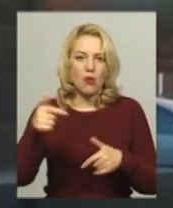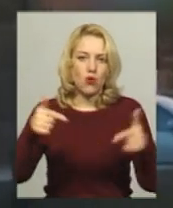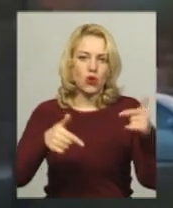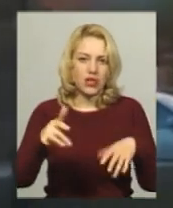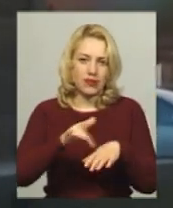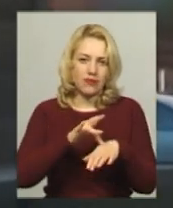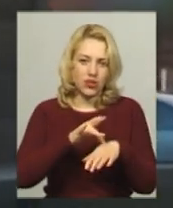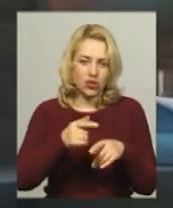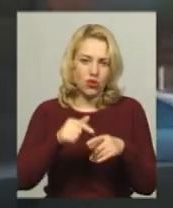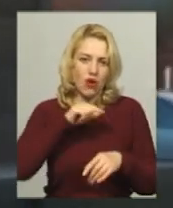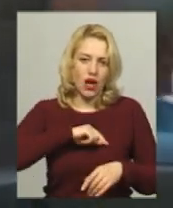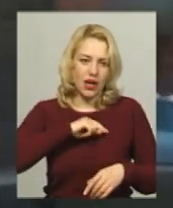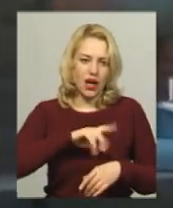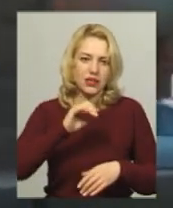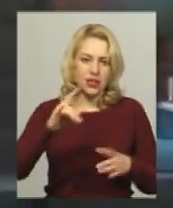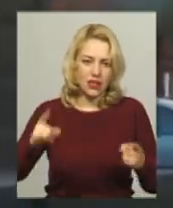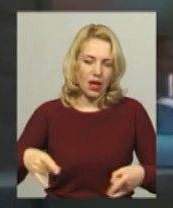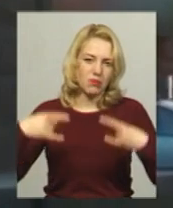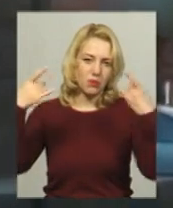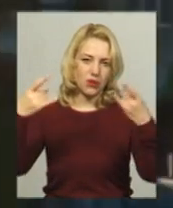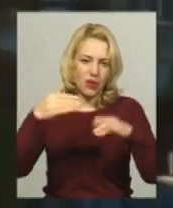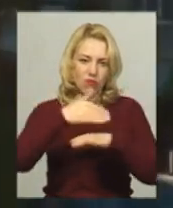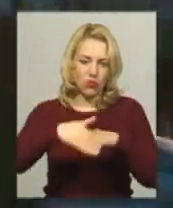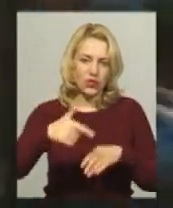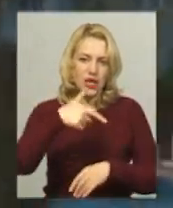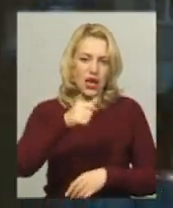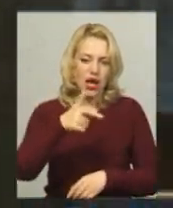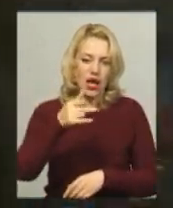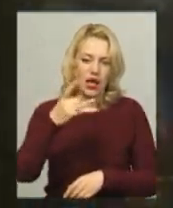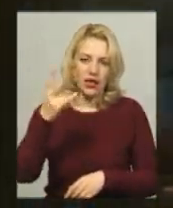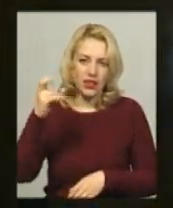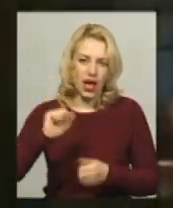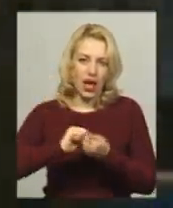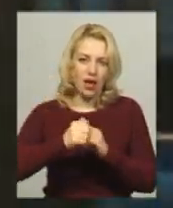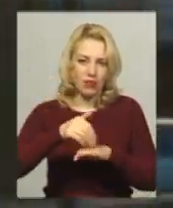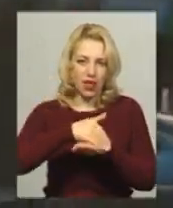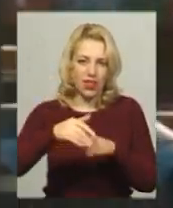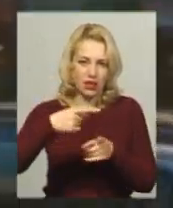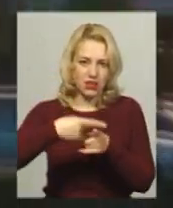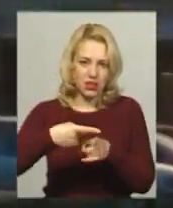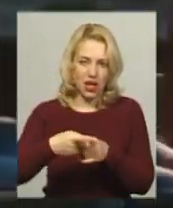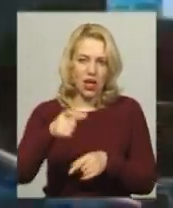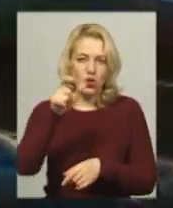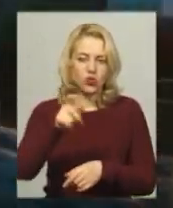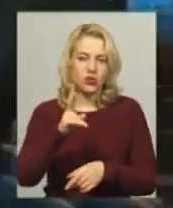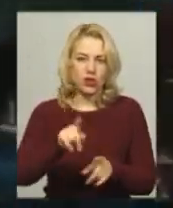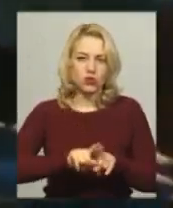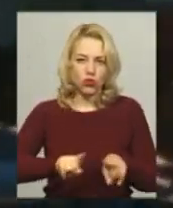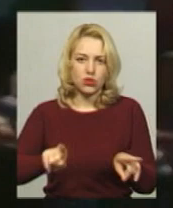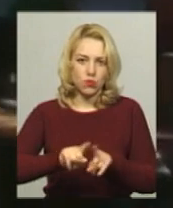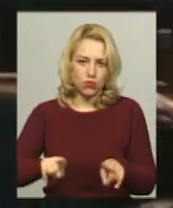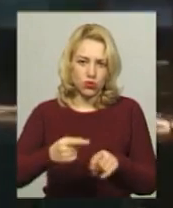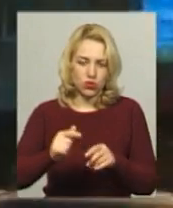характеру на відеоборді на роззі вулиці Гагаріна та Кам'янецької. За словами Людмили Берестовської, людині, котра розповсюджувала